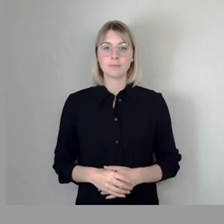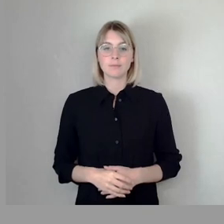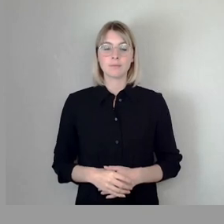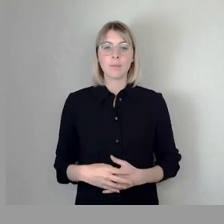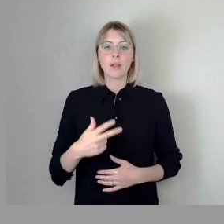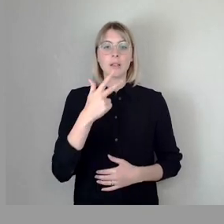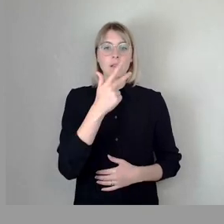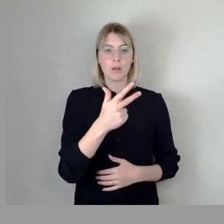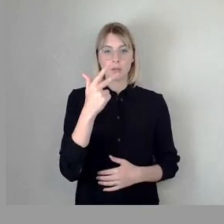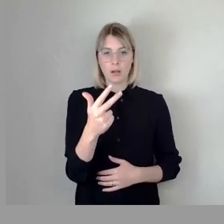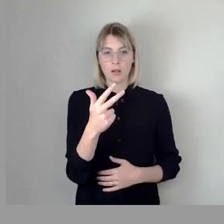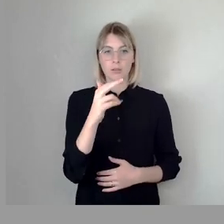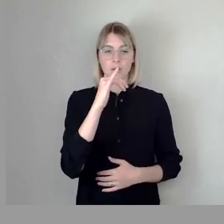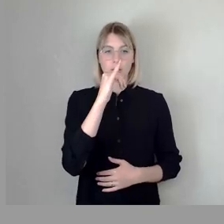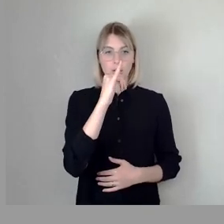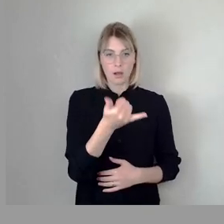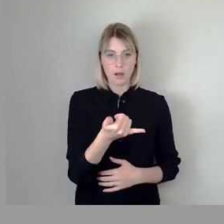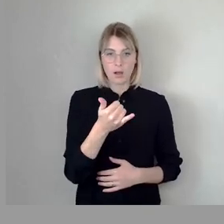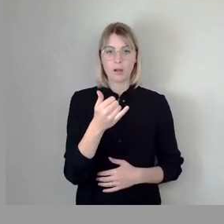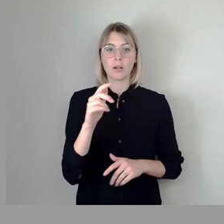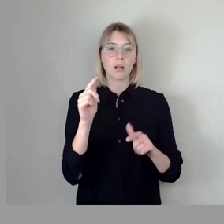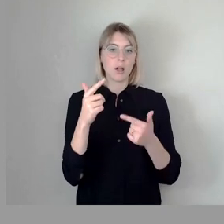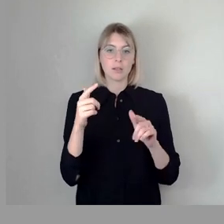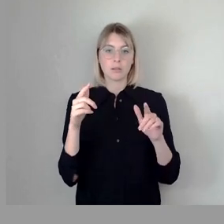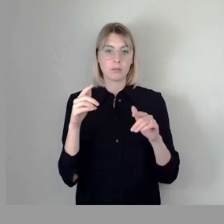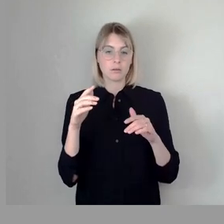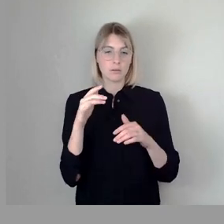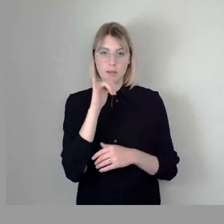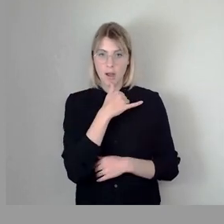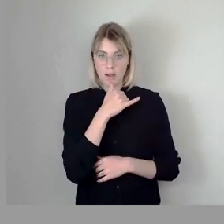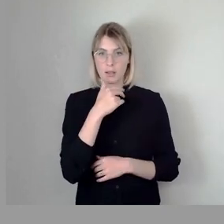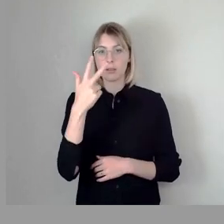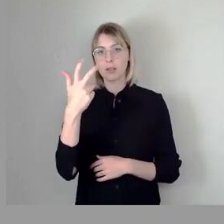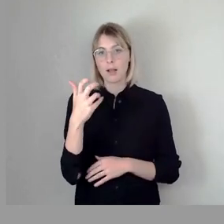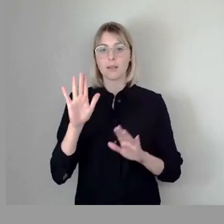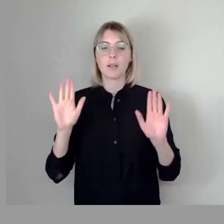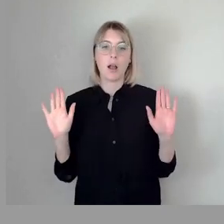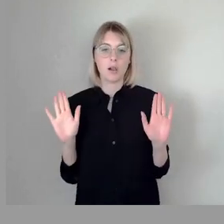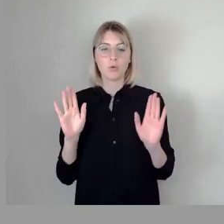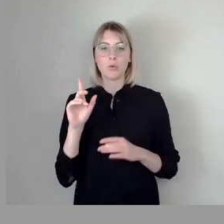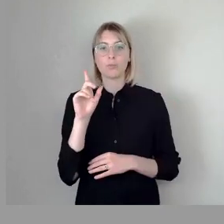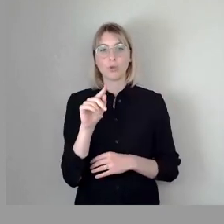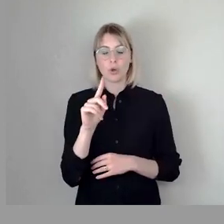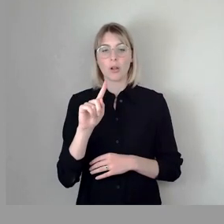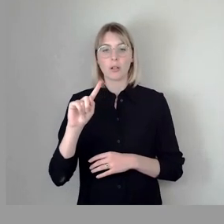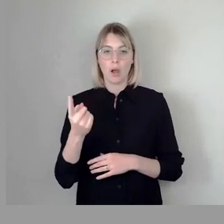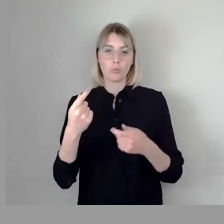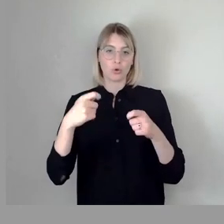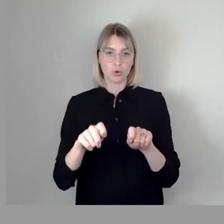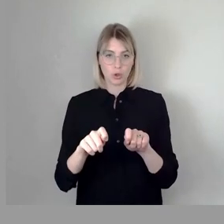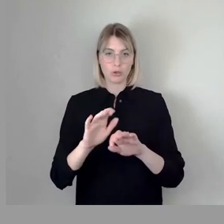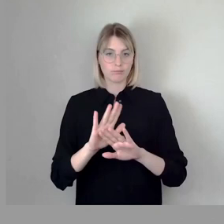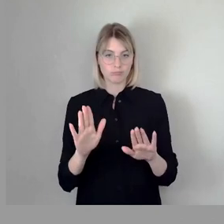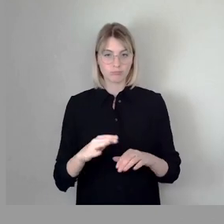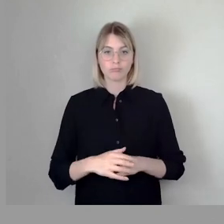33, ja, keine Nein, 30 Enthaltungen, damit ebenso beschlossen. Und damit sind wir